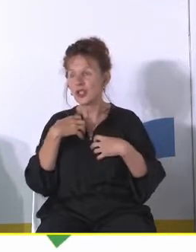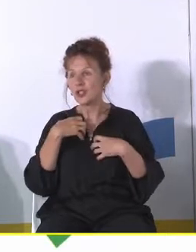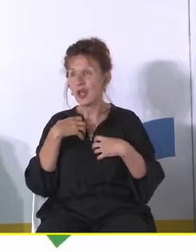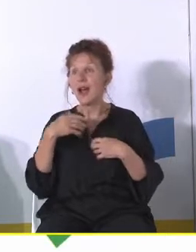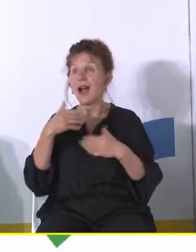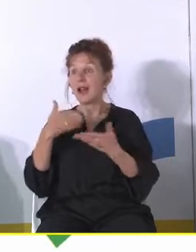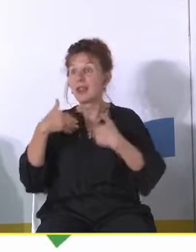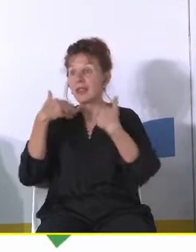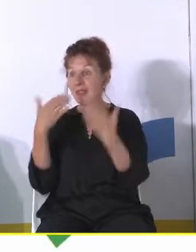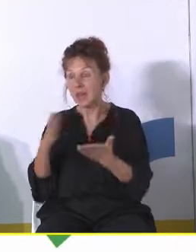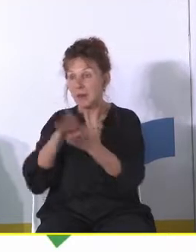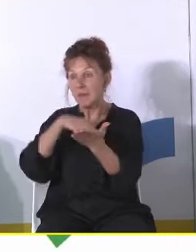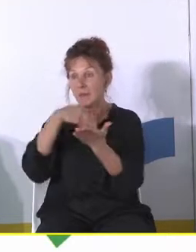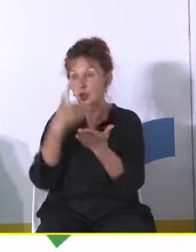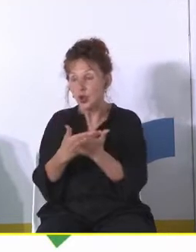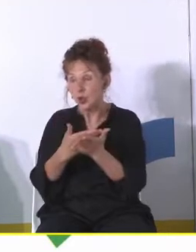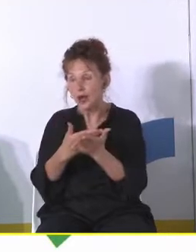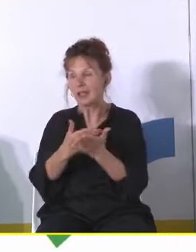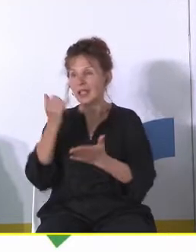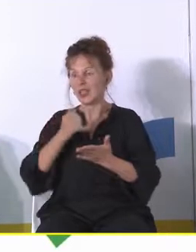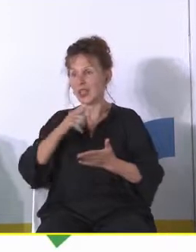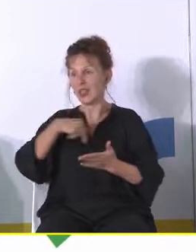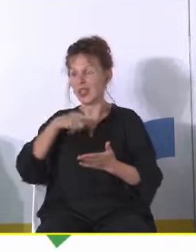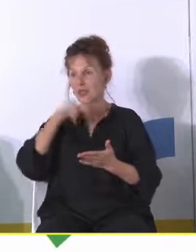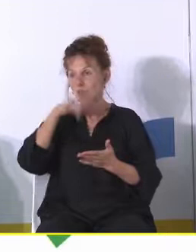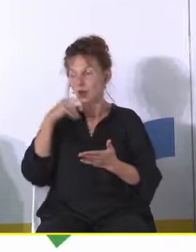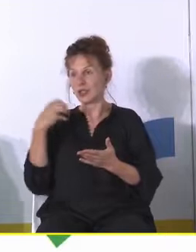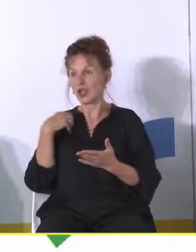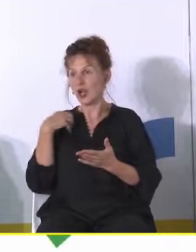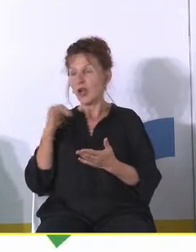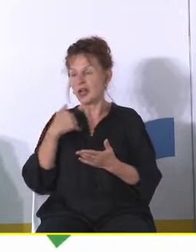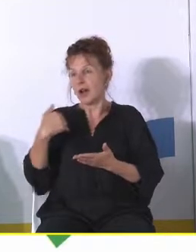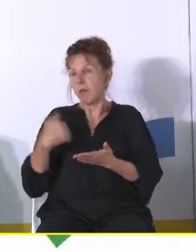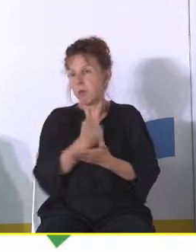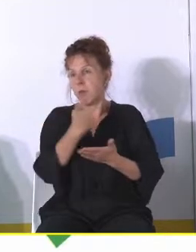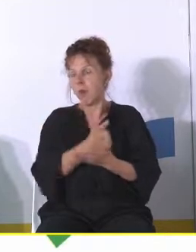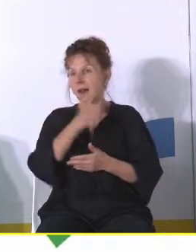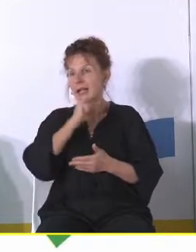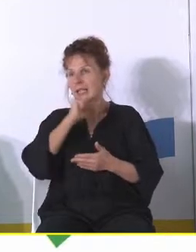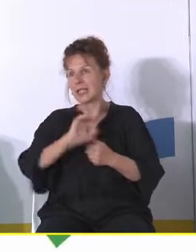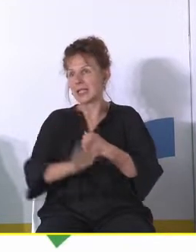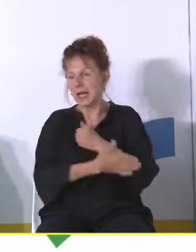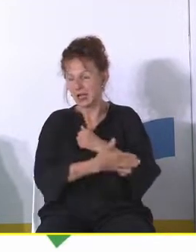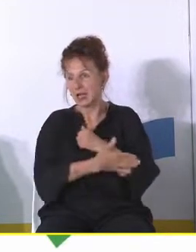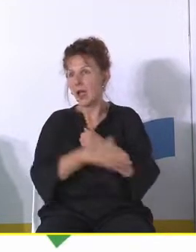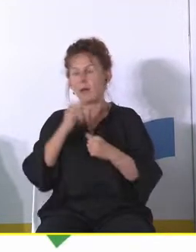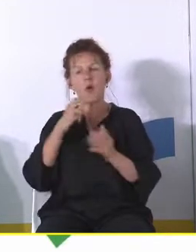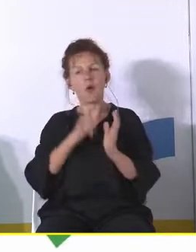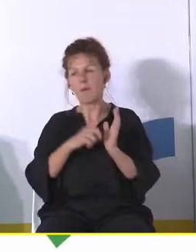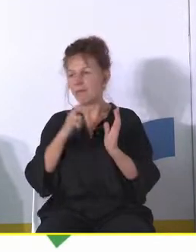im przykład póki nasi starzy jeszcze żyją jak wspierać starszych bo tego mi w ogóle